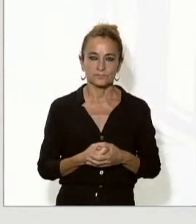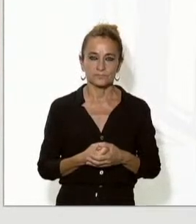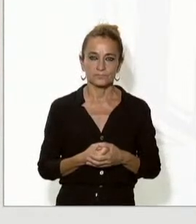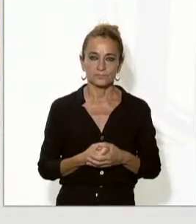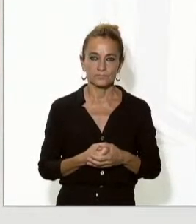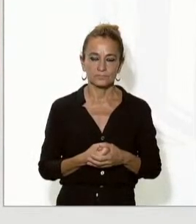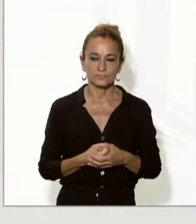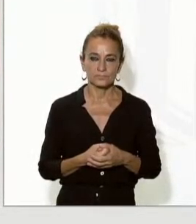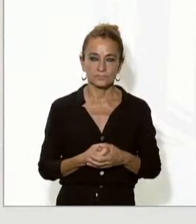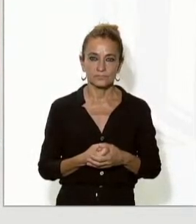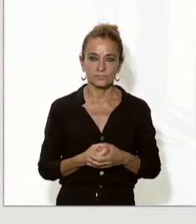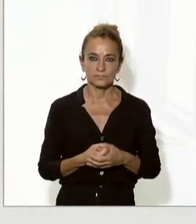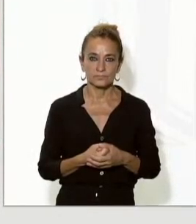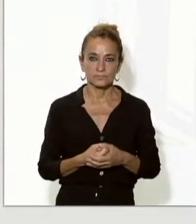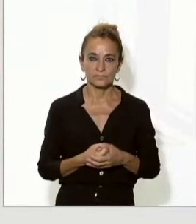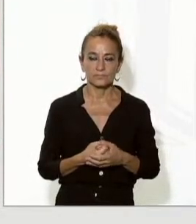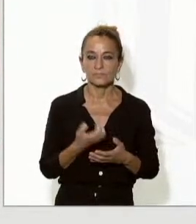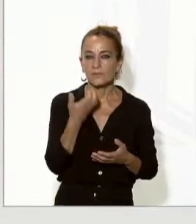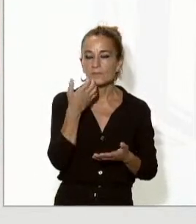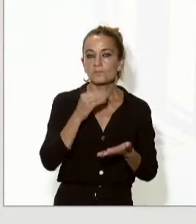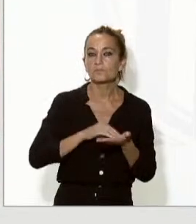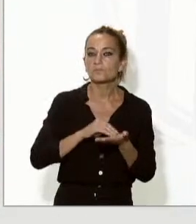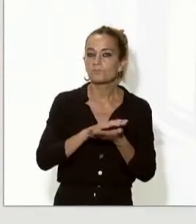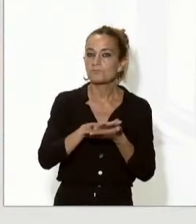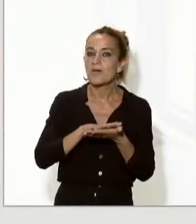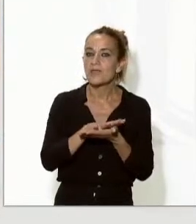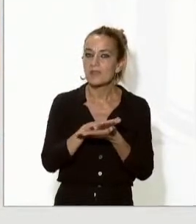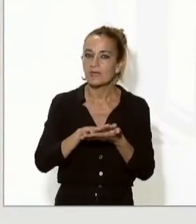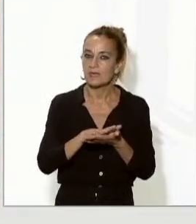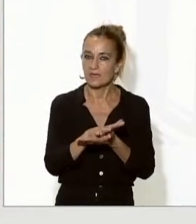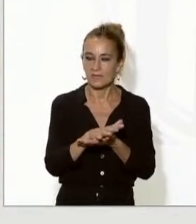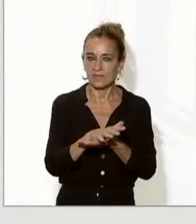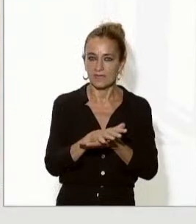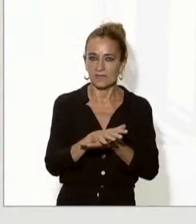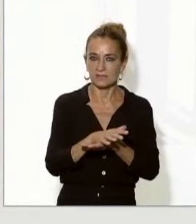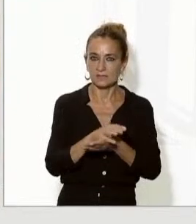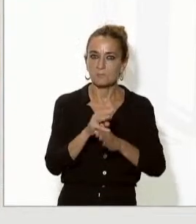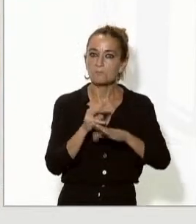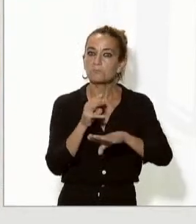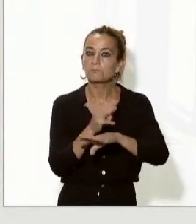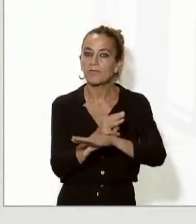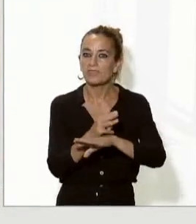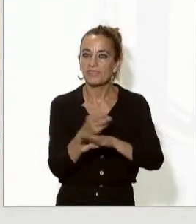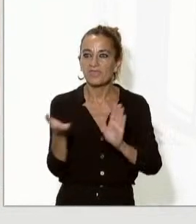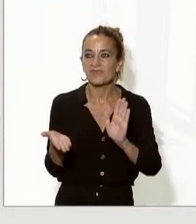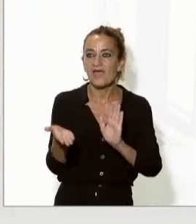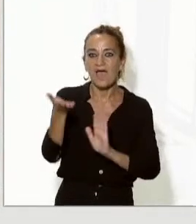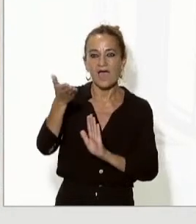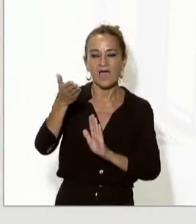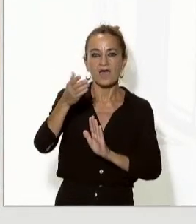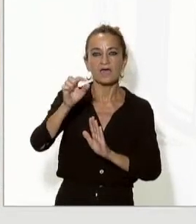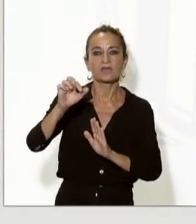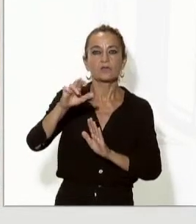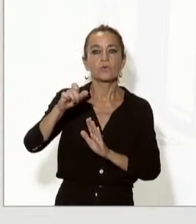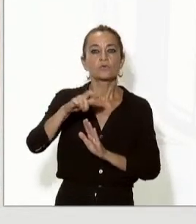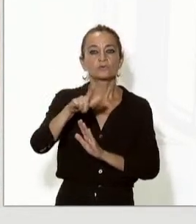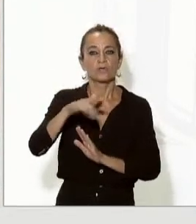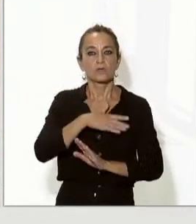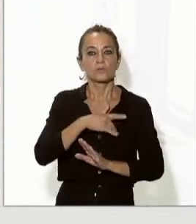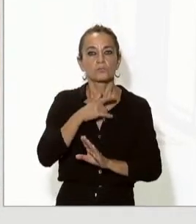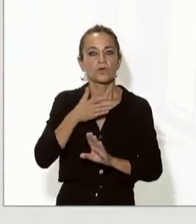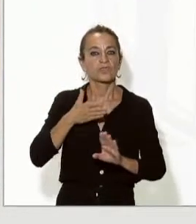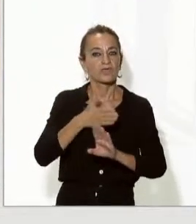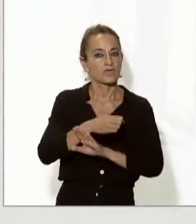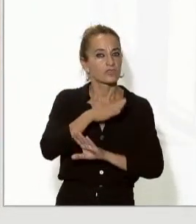dels actuals pacients de l'Alurgell, de les comarques veïnes puguin ser atessos a l'Hospital de Meritxell i a les